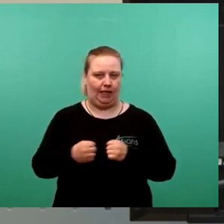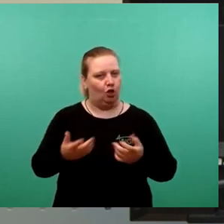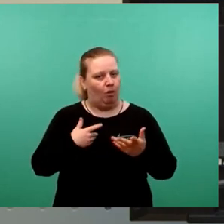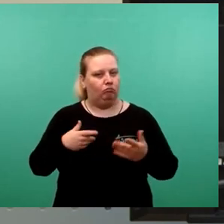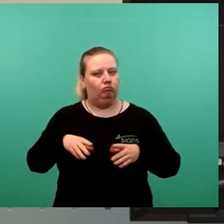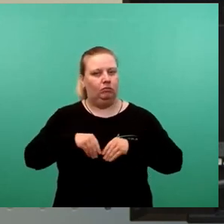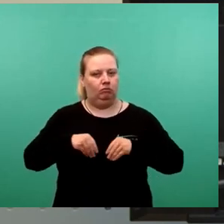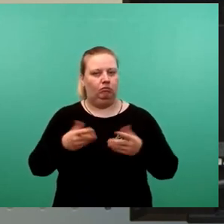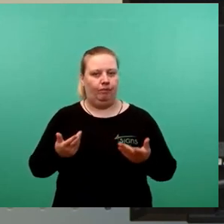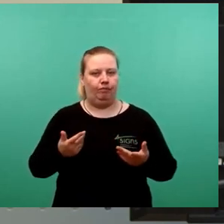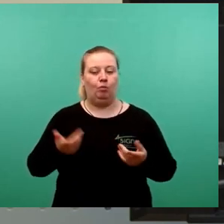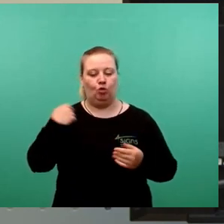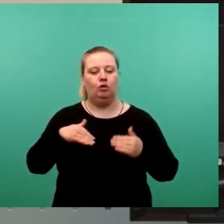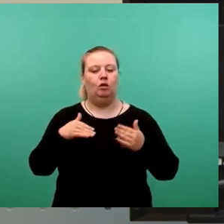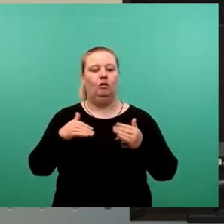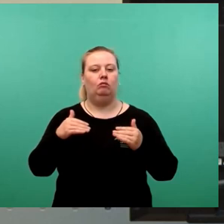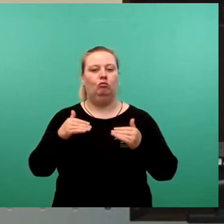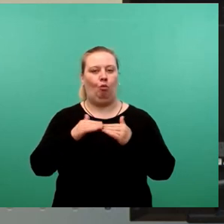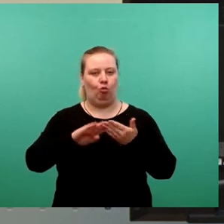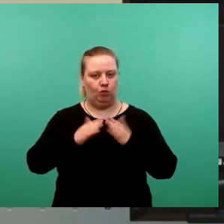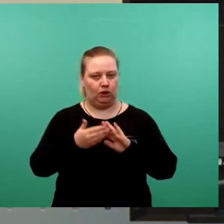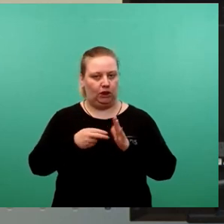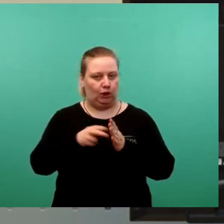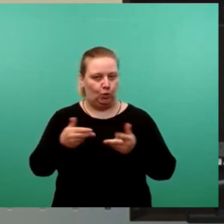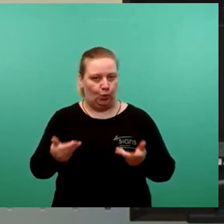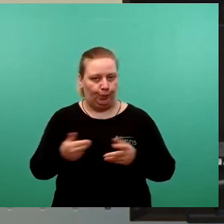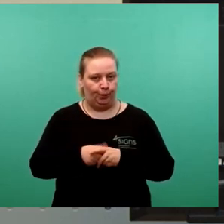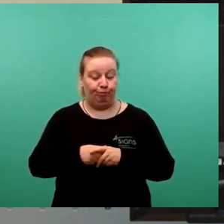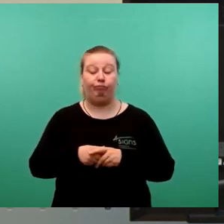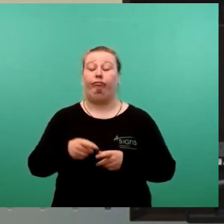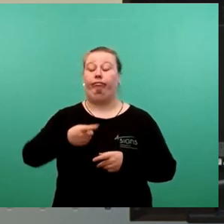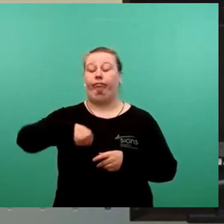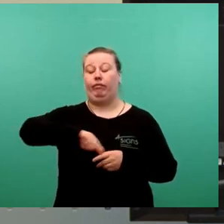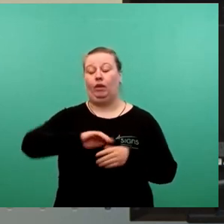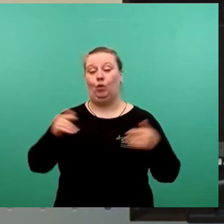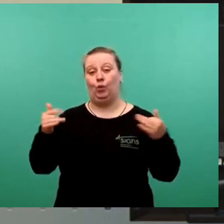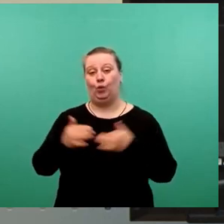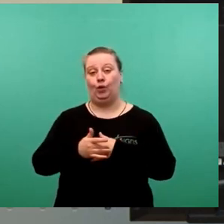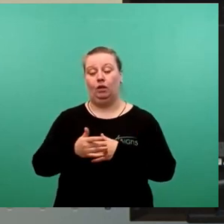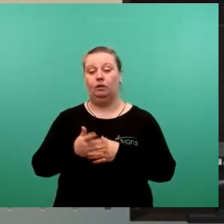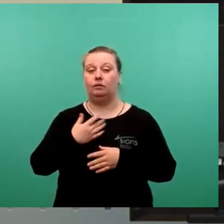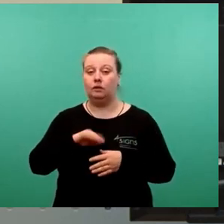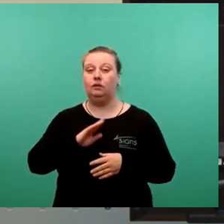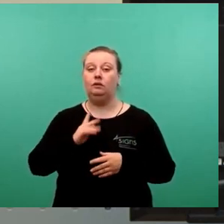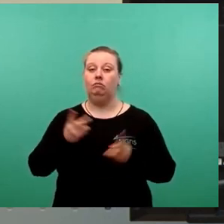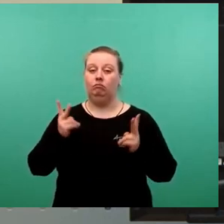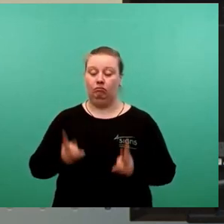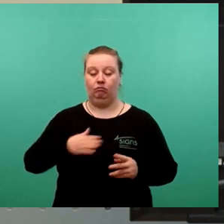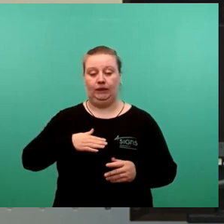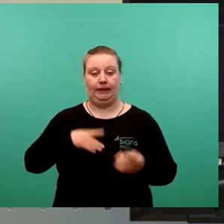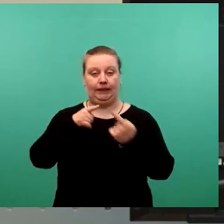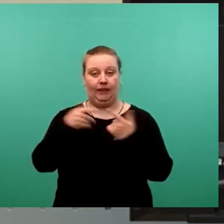vorliegenden Kompromiss der Fall. Als bündnisgrüne Fraktion war es unser vornehmliches Ziel,